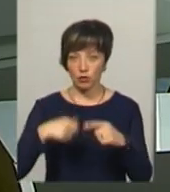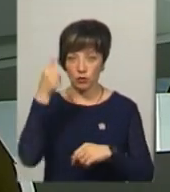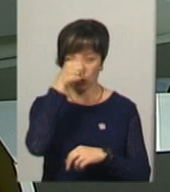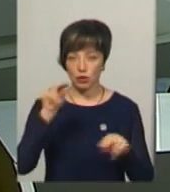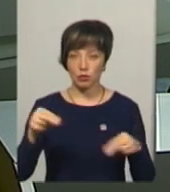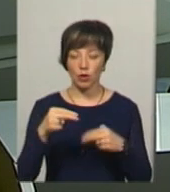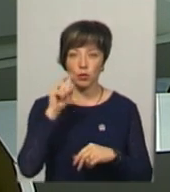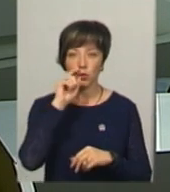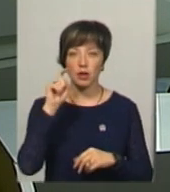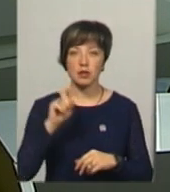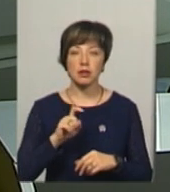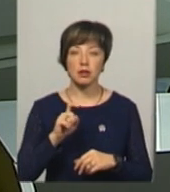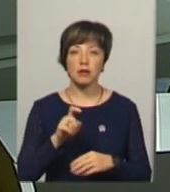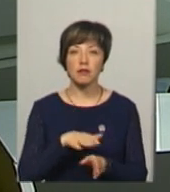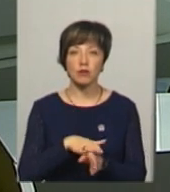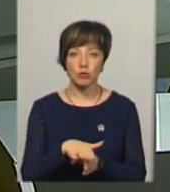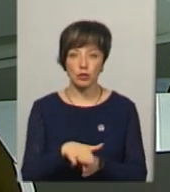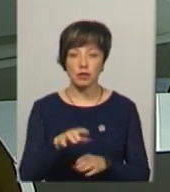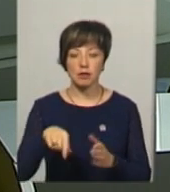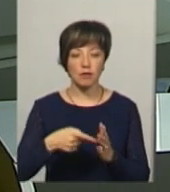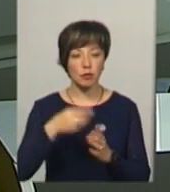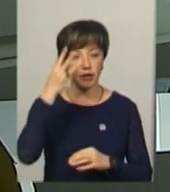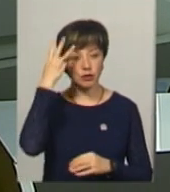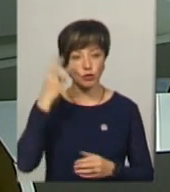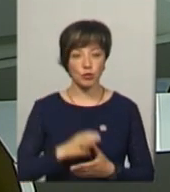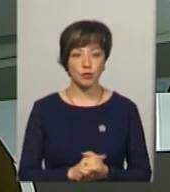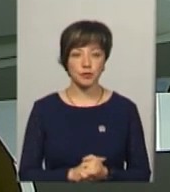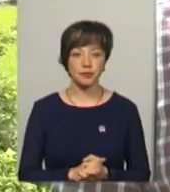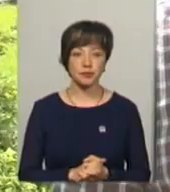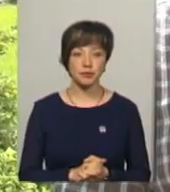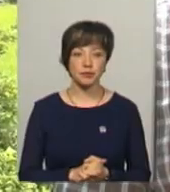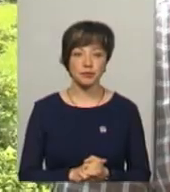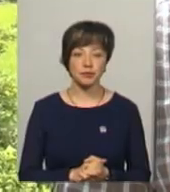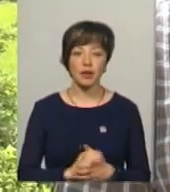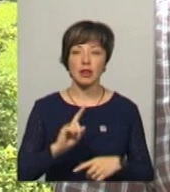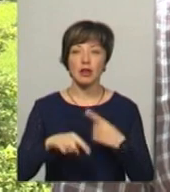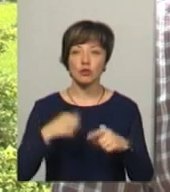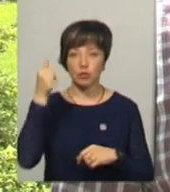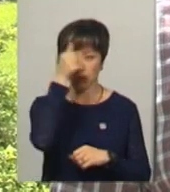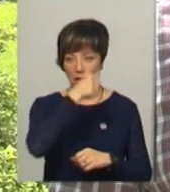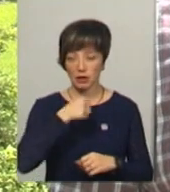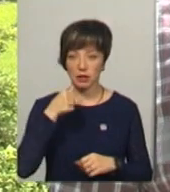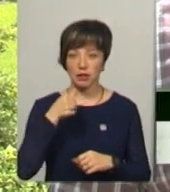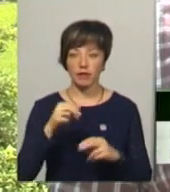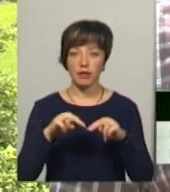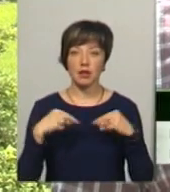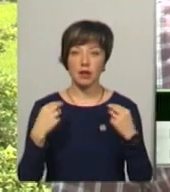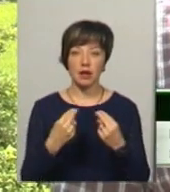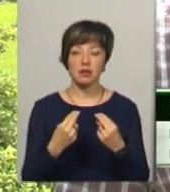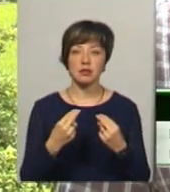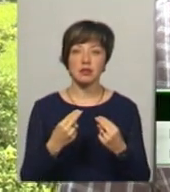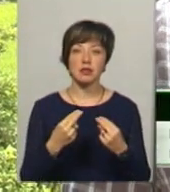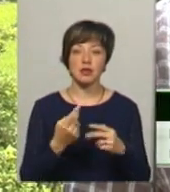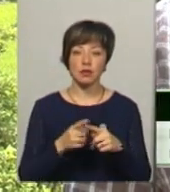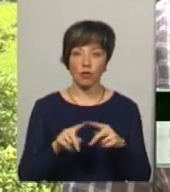України з греплінгу та панкретіону відбудеться в Хмельницькому. На наступний рік Федерація греплінгу та